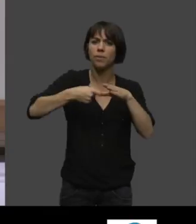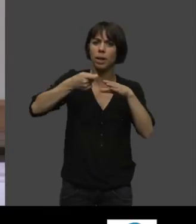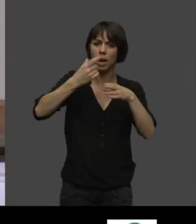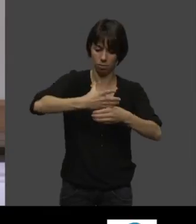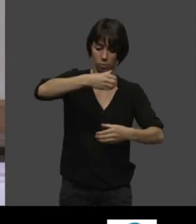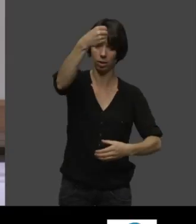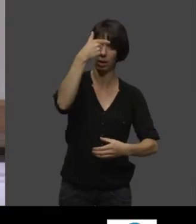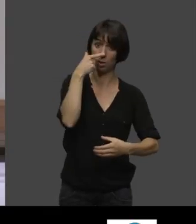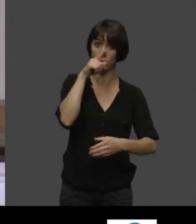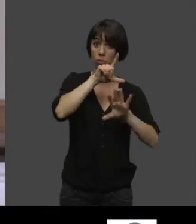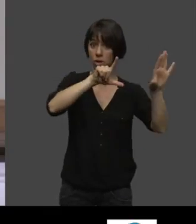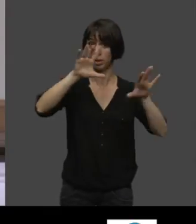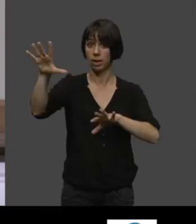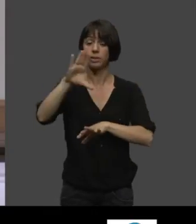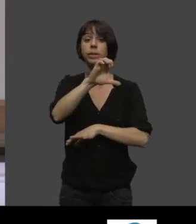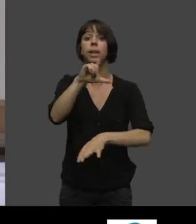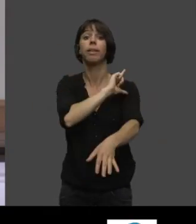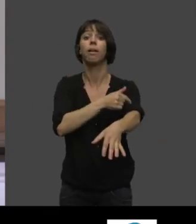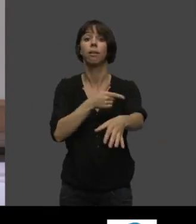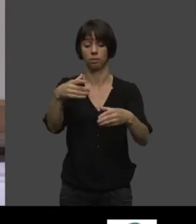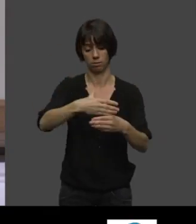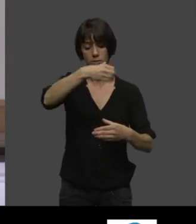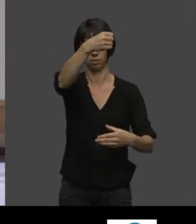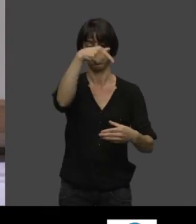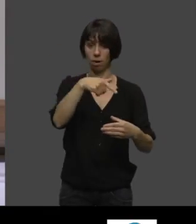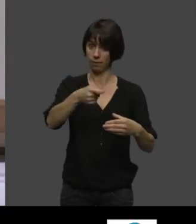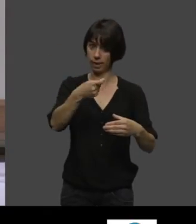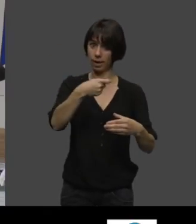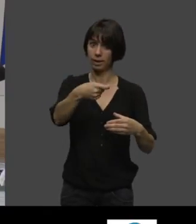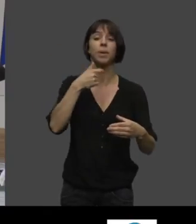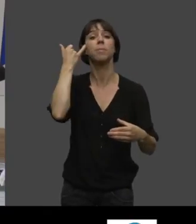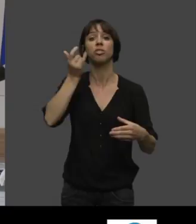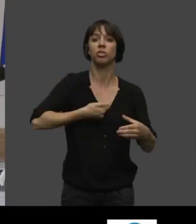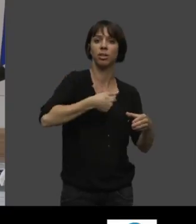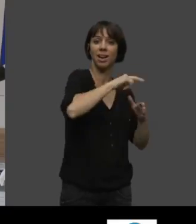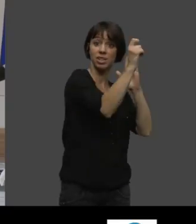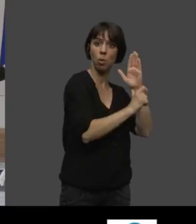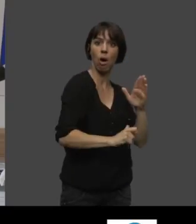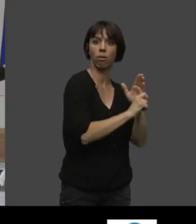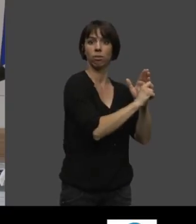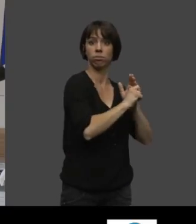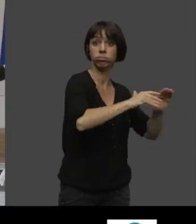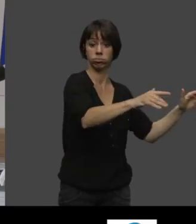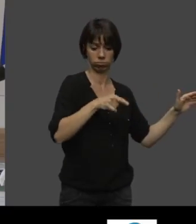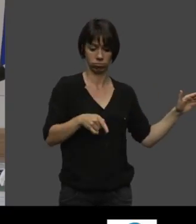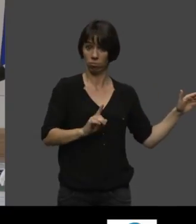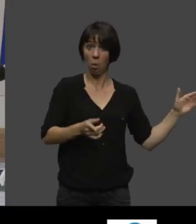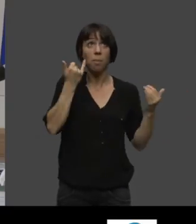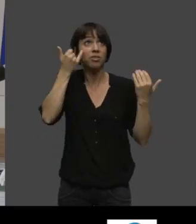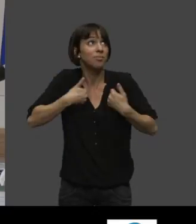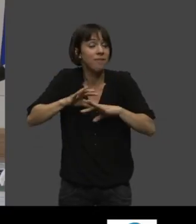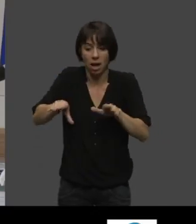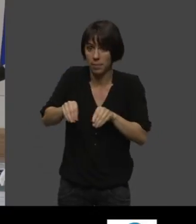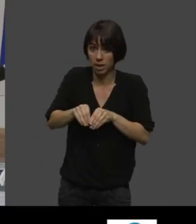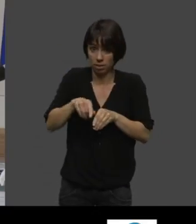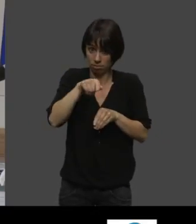ces vinaigrettes. Et est-ce qu'on peut les garder quand on n'est pas un chef et une petite famille ? Est-ce qu'on peut les réutiliser ? On peut...